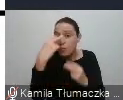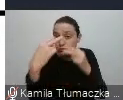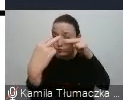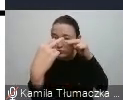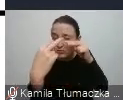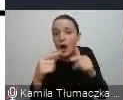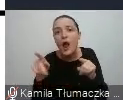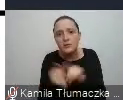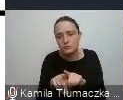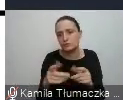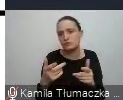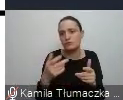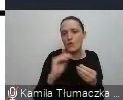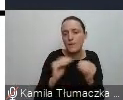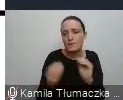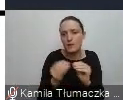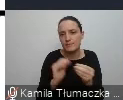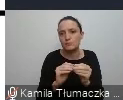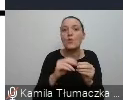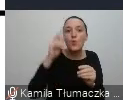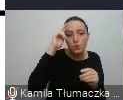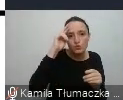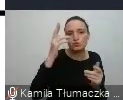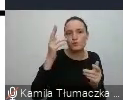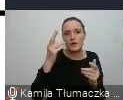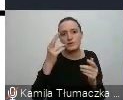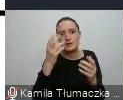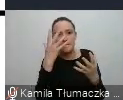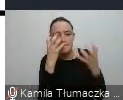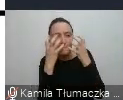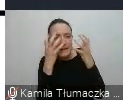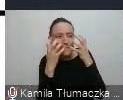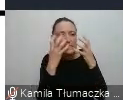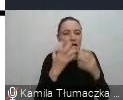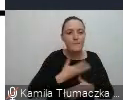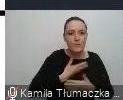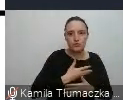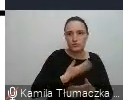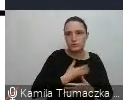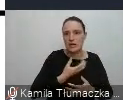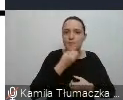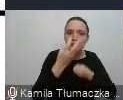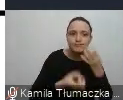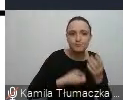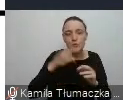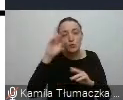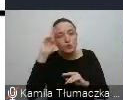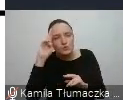a przede wszystkim ma kłopot z rozróżnianiem, rozpoznawaniem, różnicowaniem i wyrażaniem emocji.